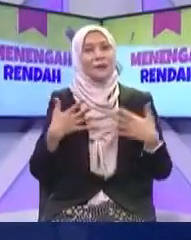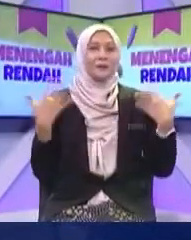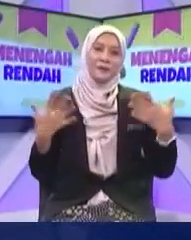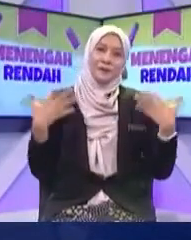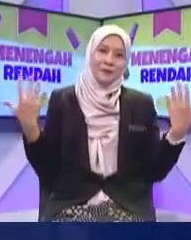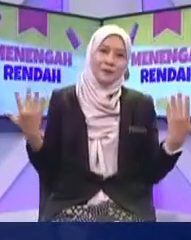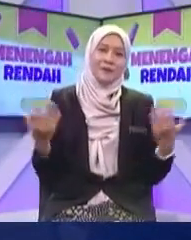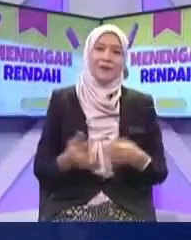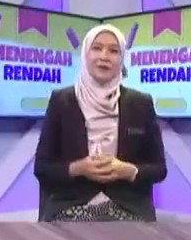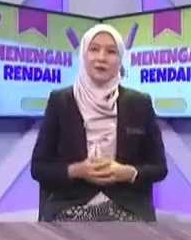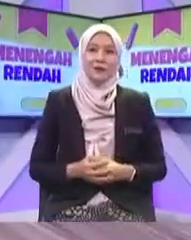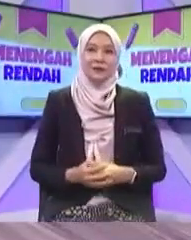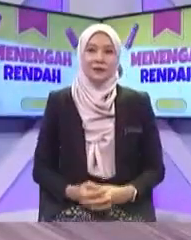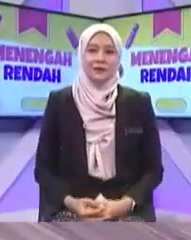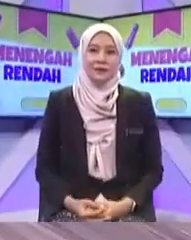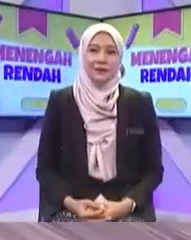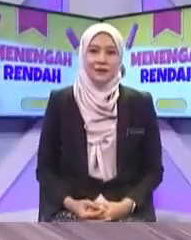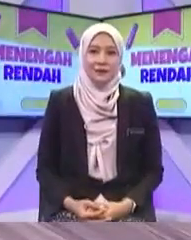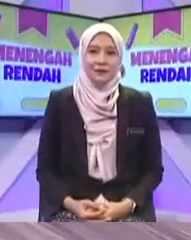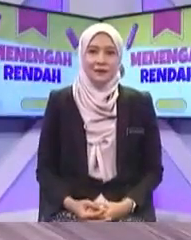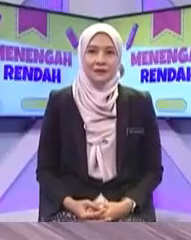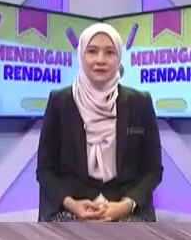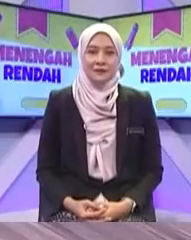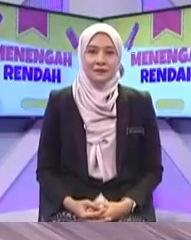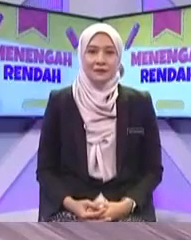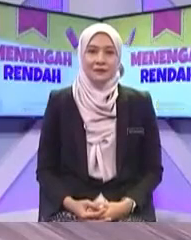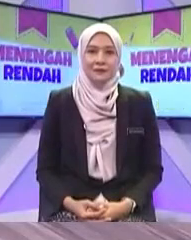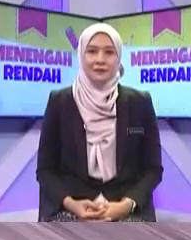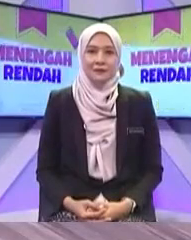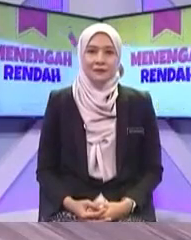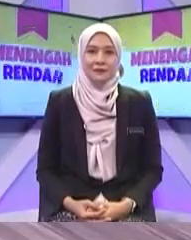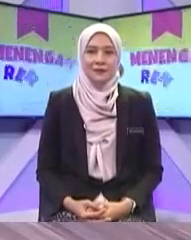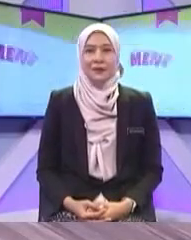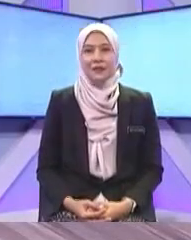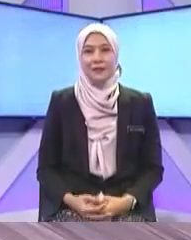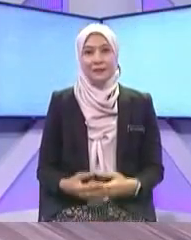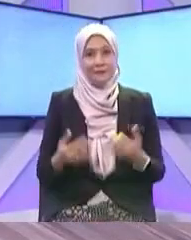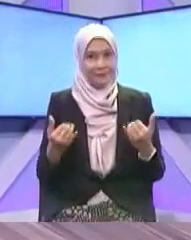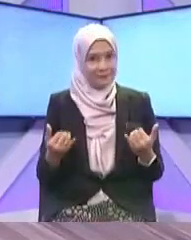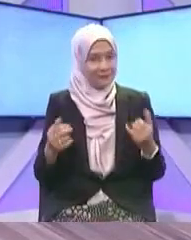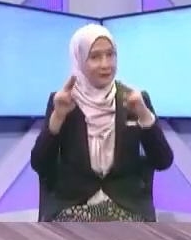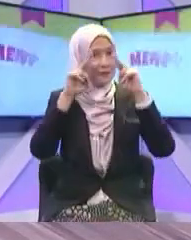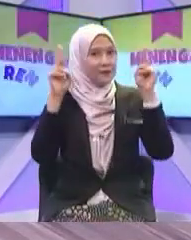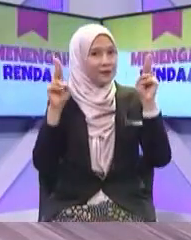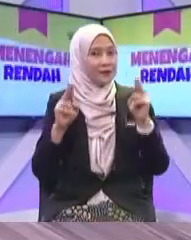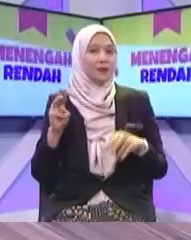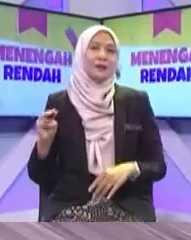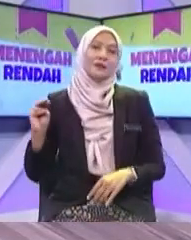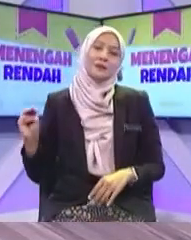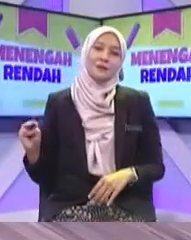Selatan Rahim Sesama sendiri Ya betul Tepat sekali Okey Kita nak buat pengukuhan Ada soalan lagi je Ada soalan lagi